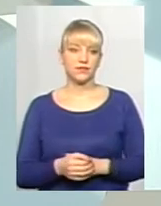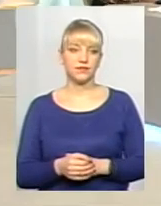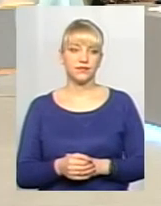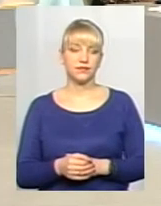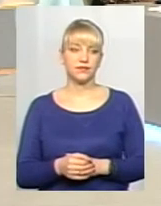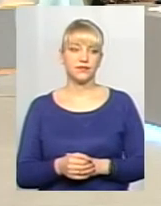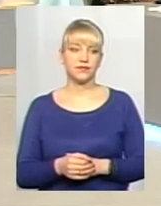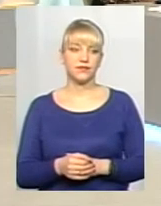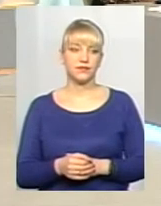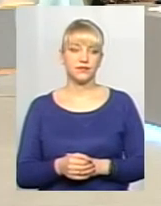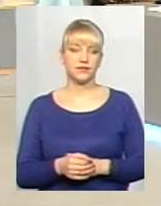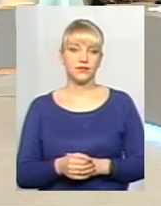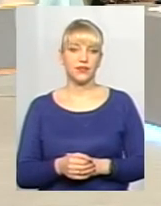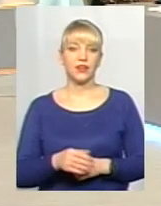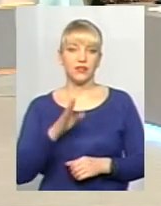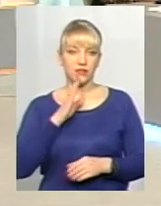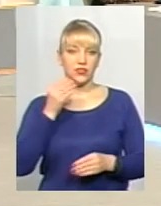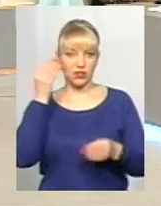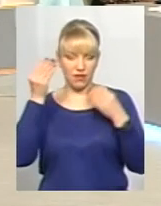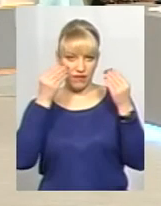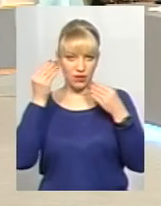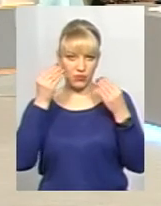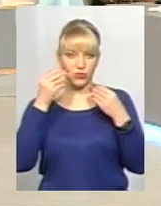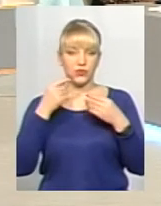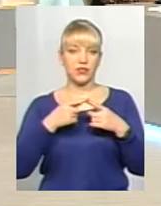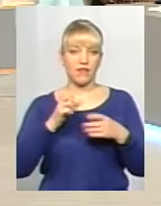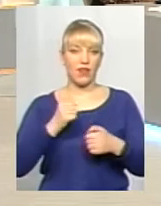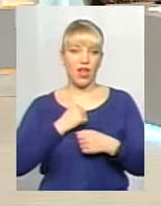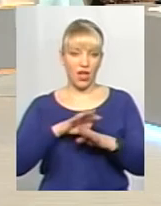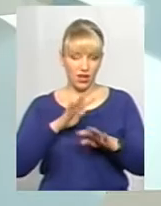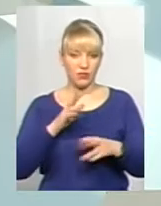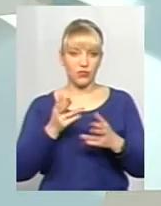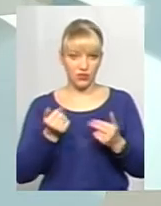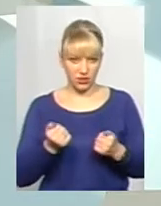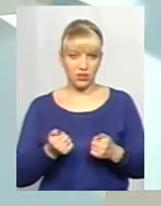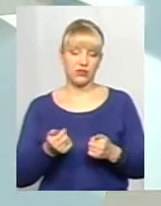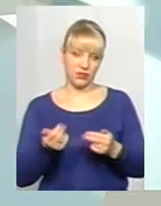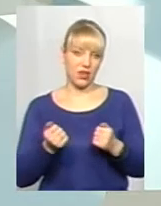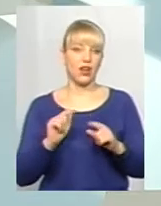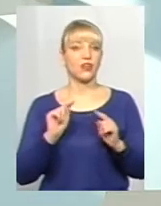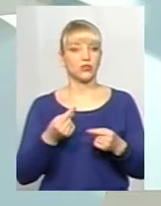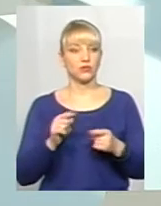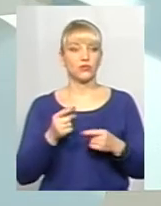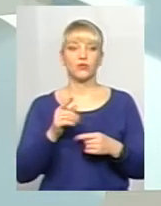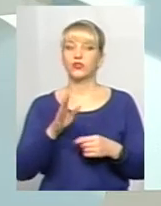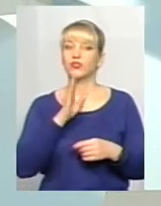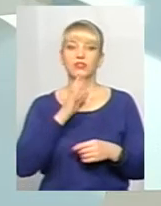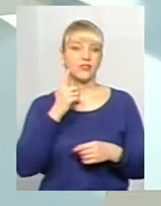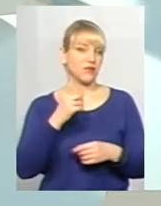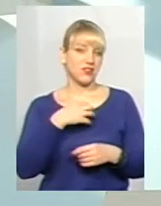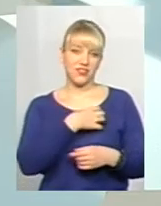Фарбуються дівчата? Фарбуються. А чого? Ну, тому що вони жінки. А на перш за все жінки.